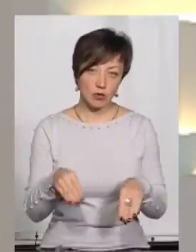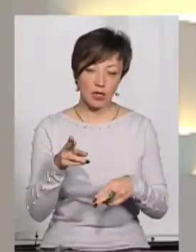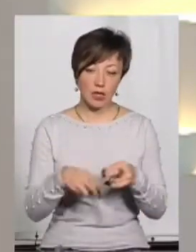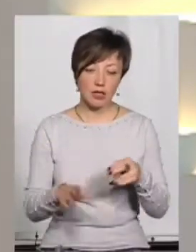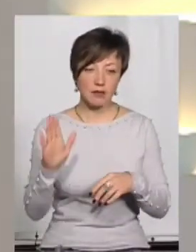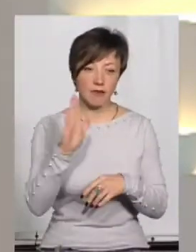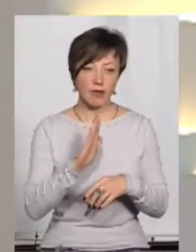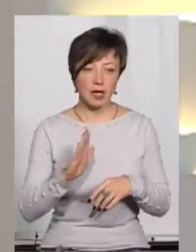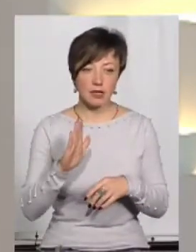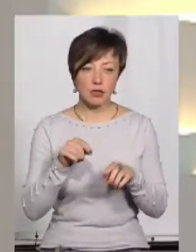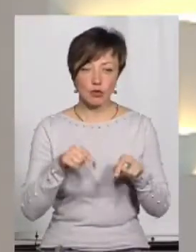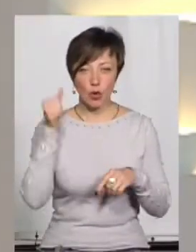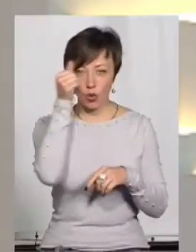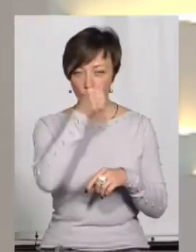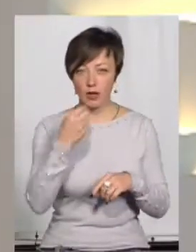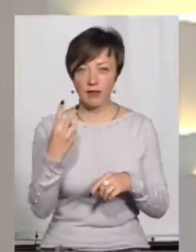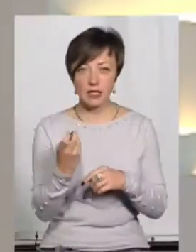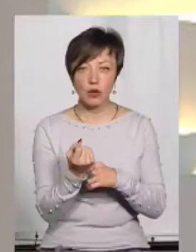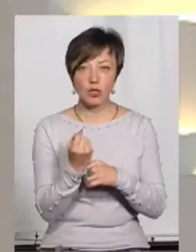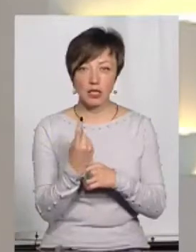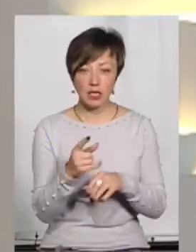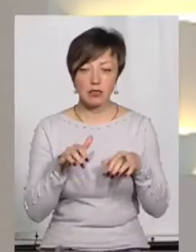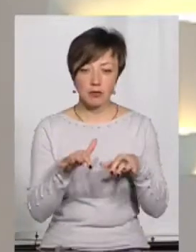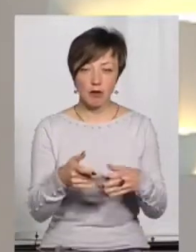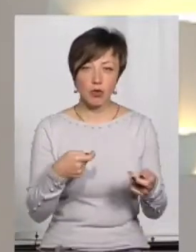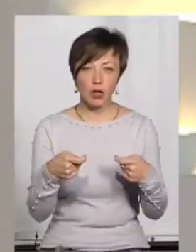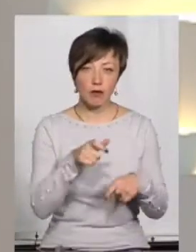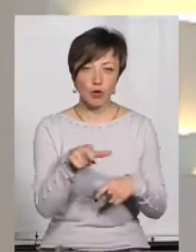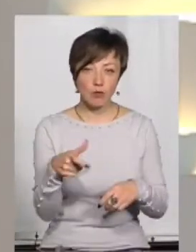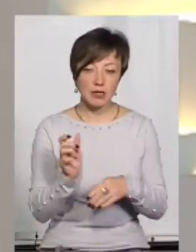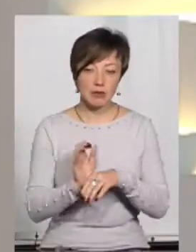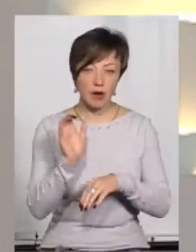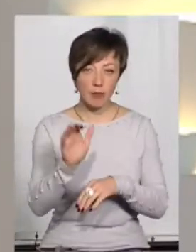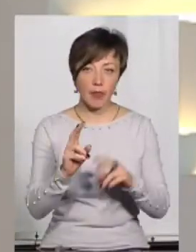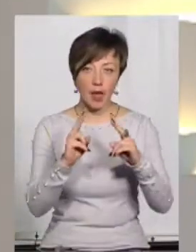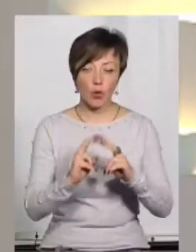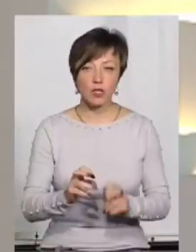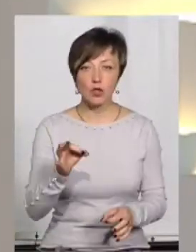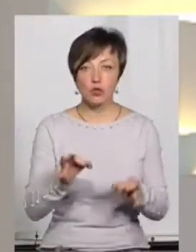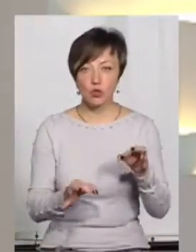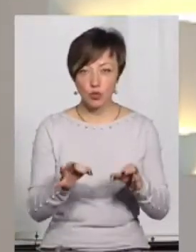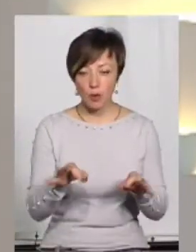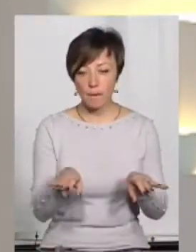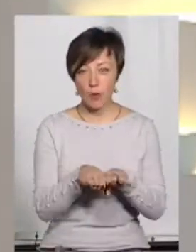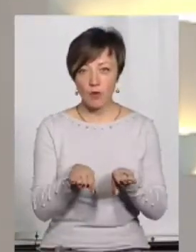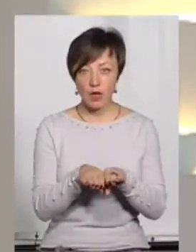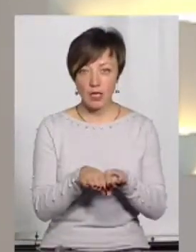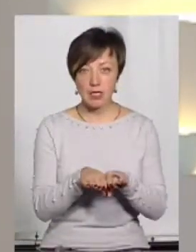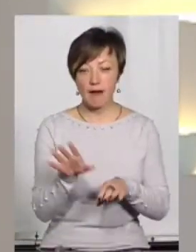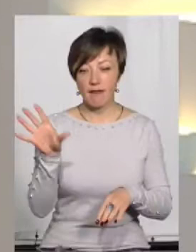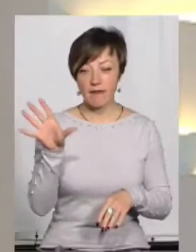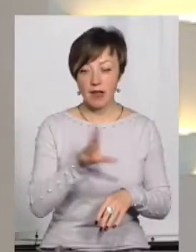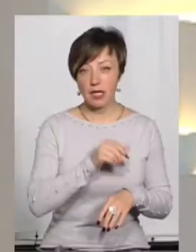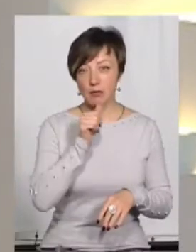що на кінець вересня цього року 211 проваджень по торгівлі людьми вже спрямовано на розгляд суду. Для порівняння за